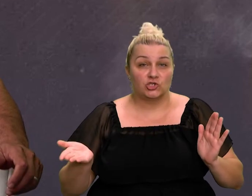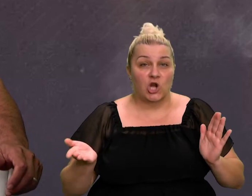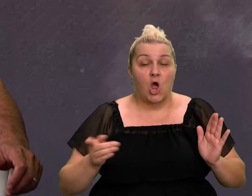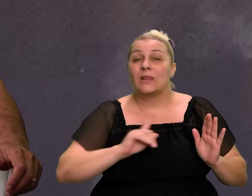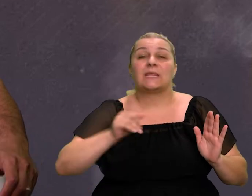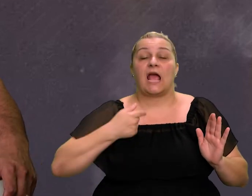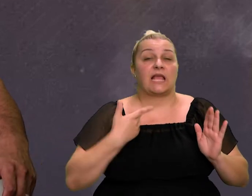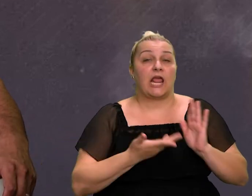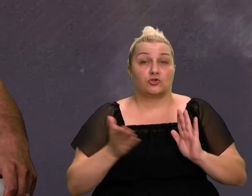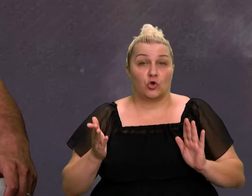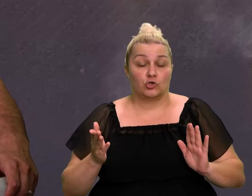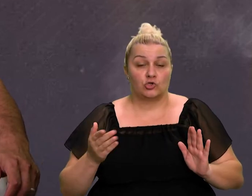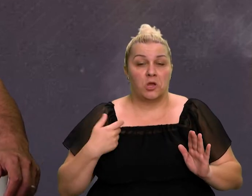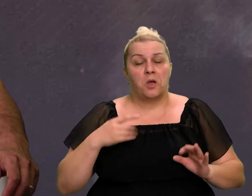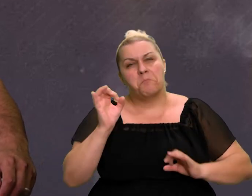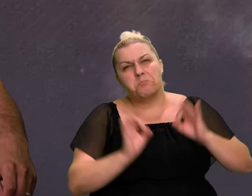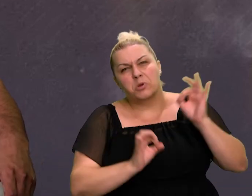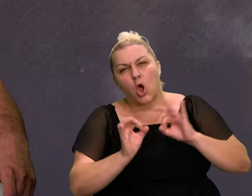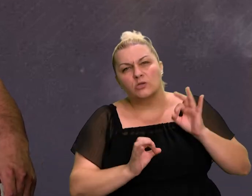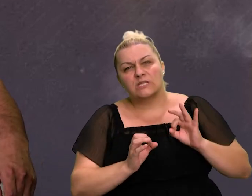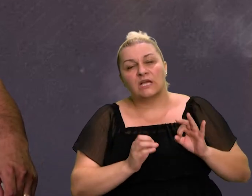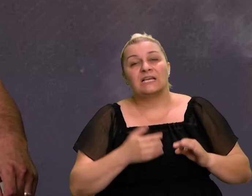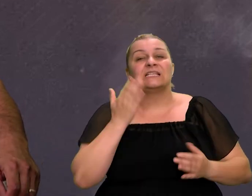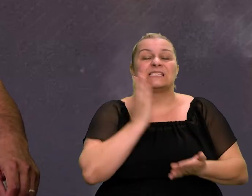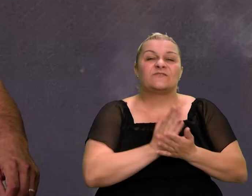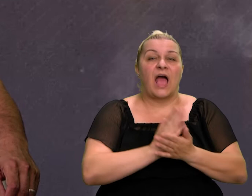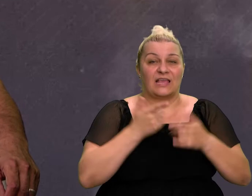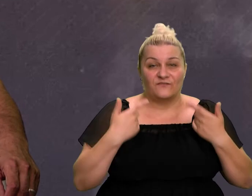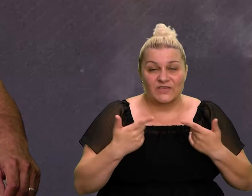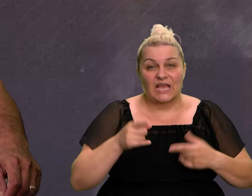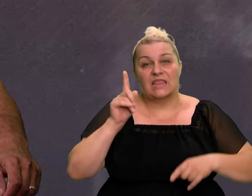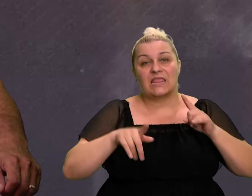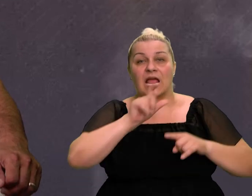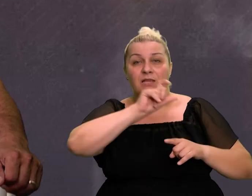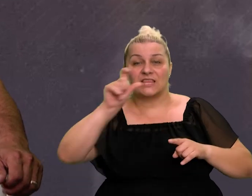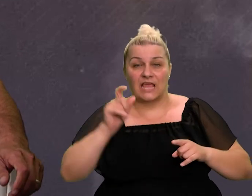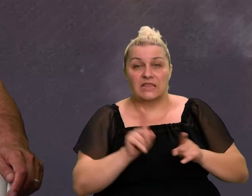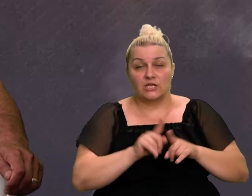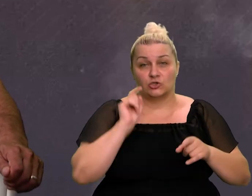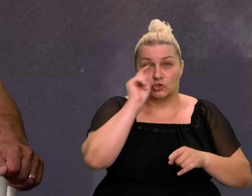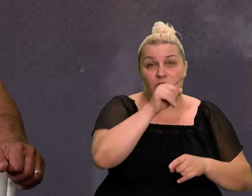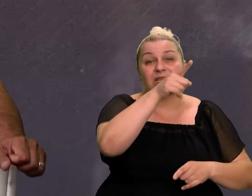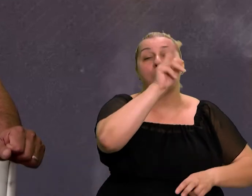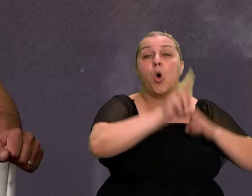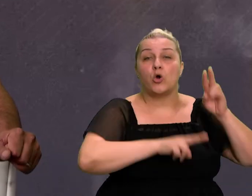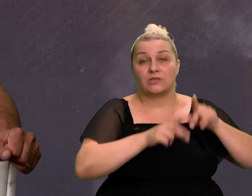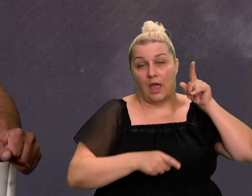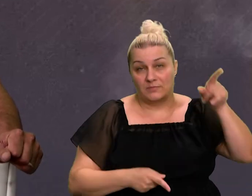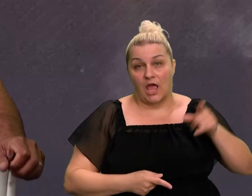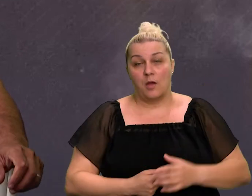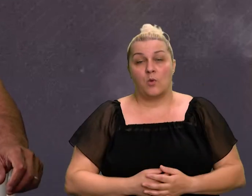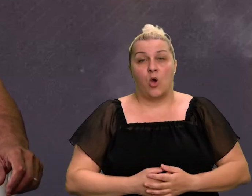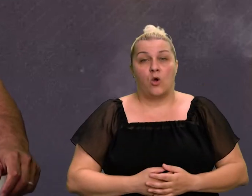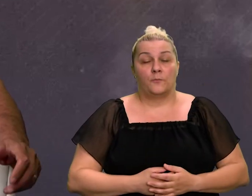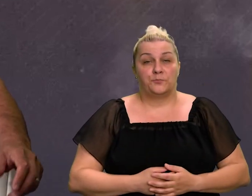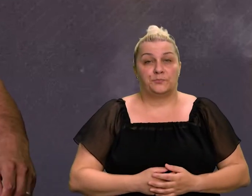Ode, znači, u prosjeku, svaki vikend, igodih priko tjedna, i odgajam svoju dicu, tako, i smatram